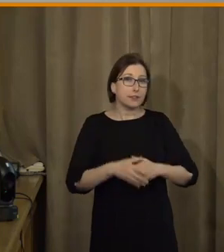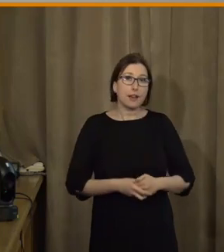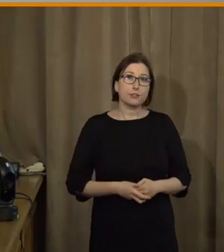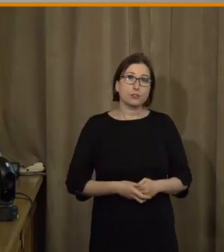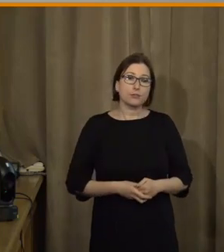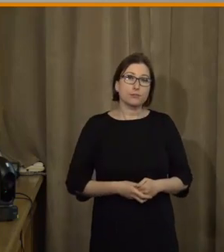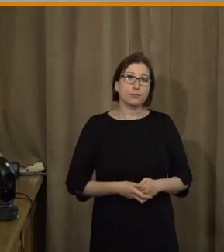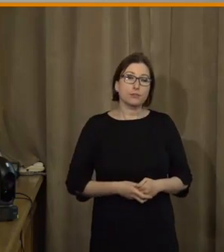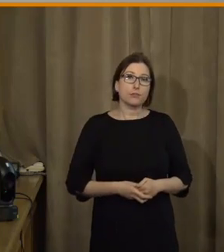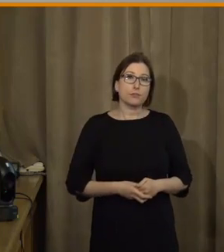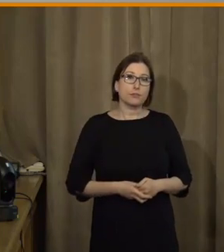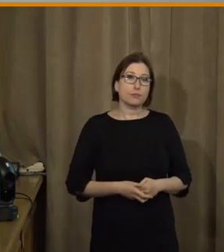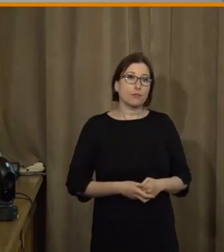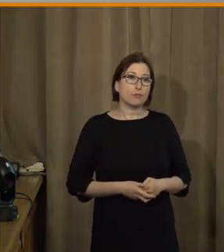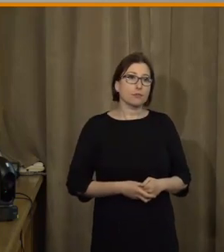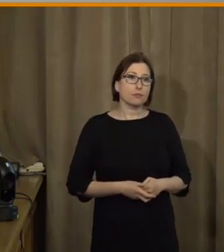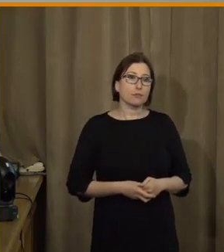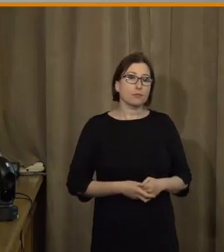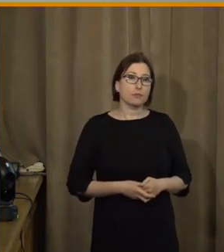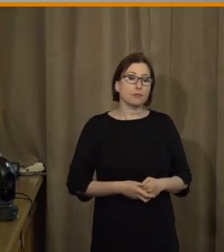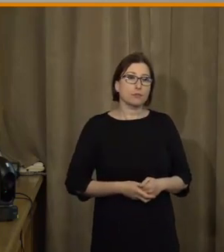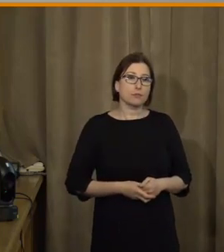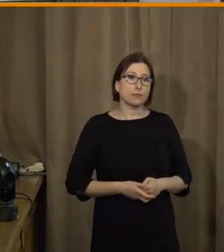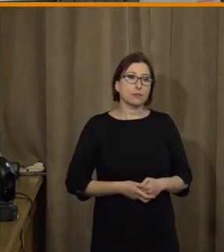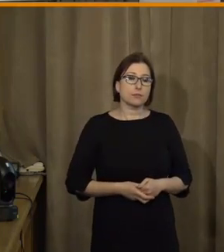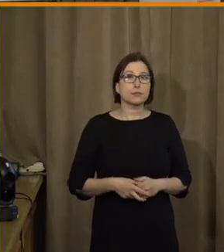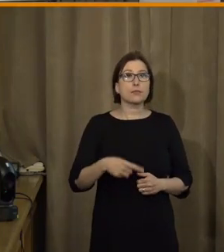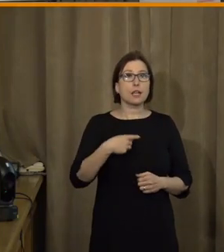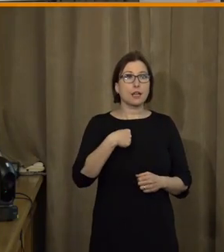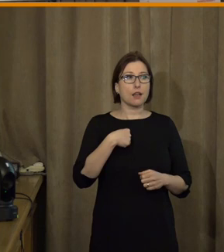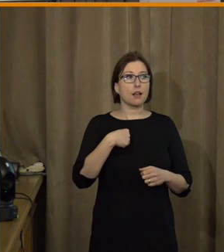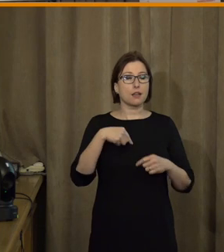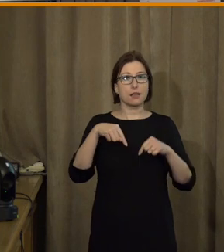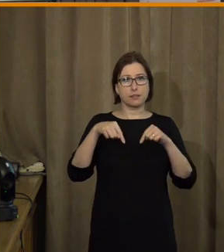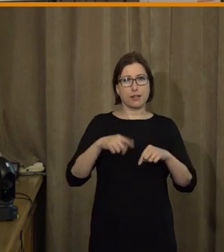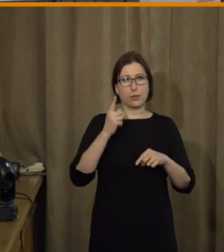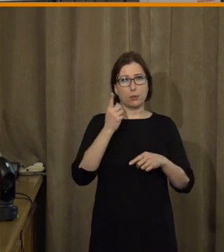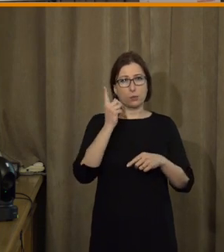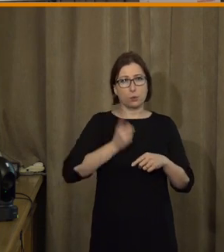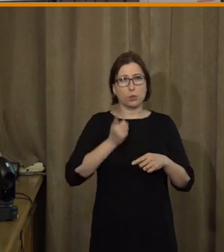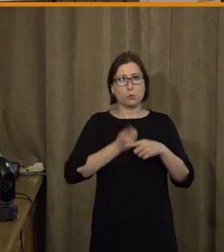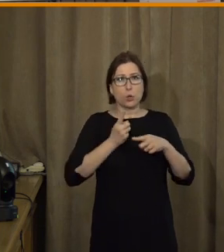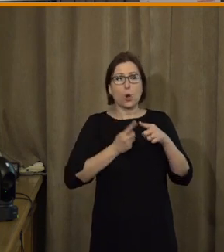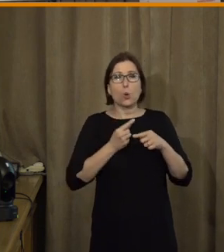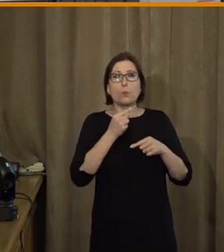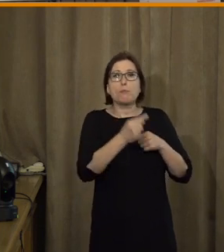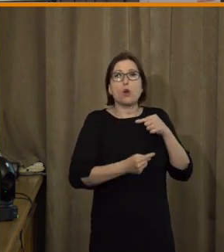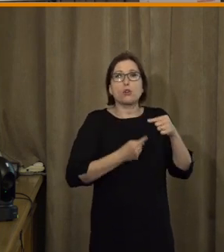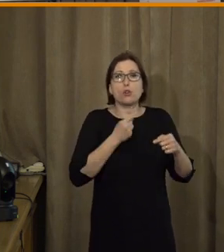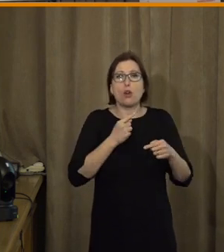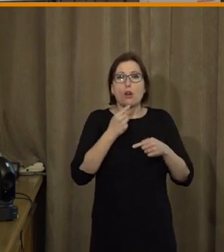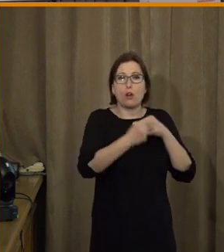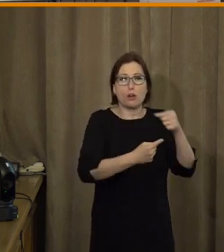dobře Honza a potom ještě paní Hořavova. Já teda tady se musím jako ohradit učitomu slovu pokrok, já to jako